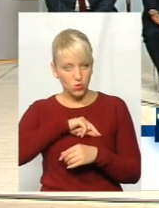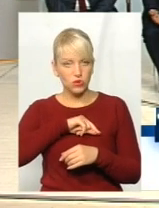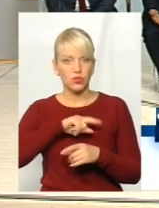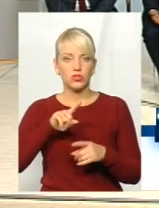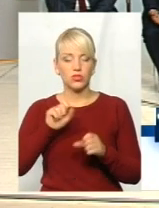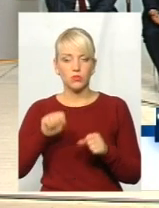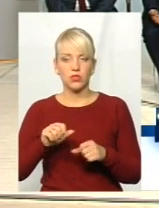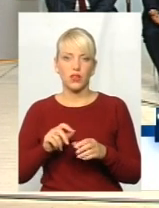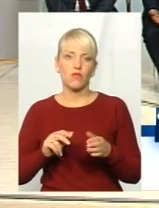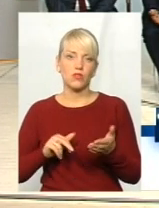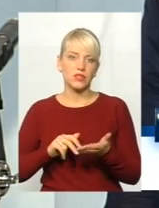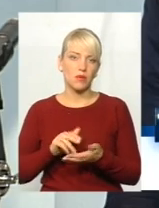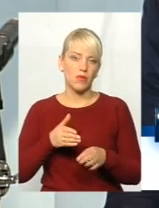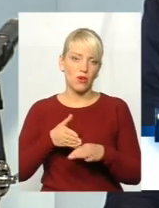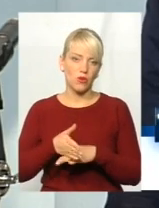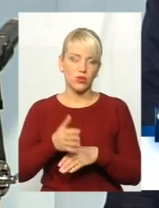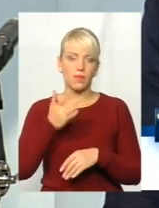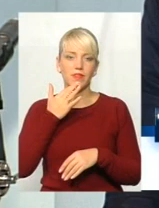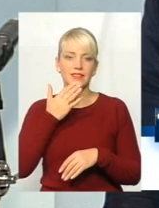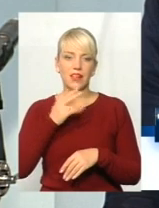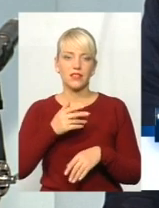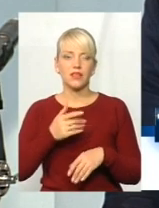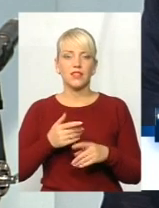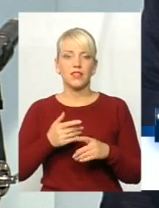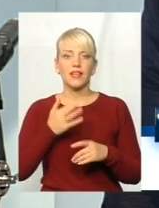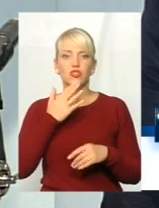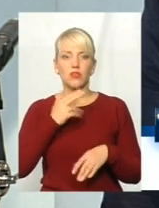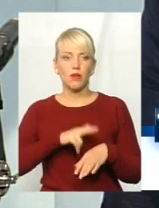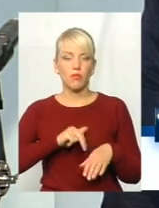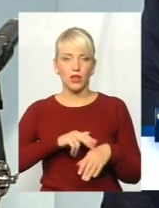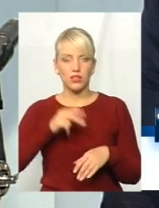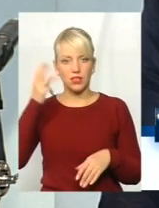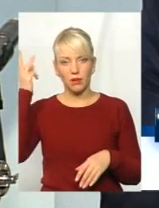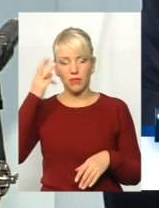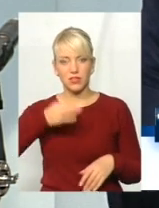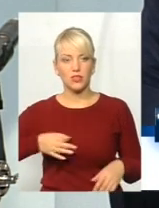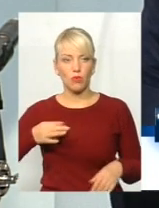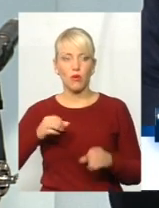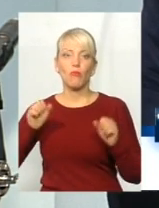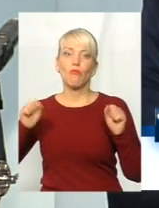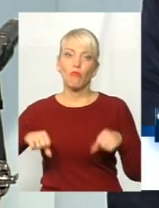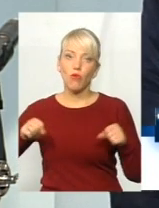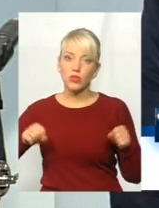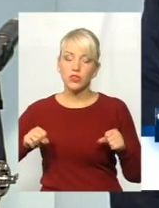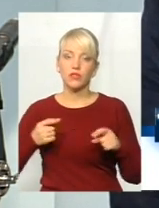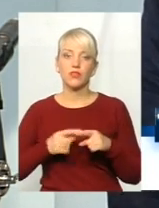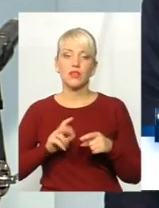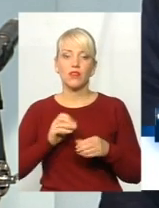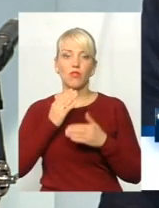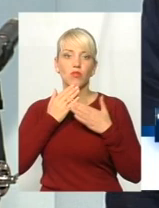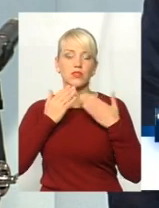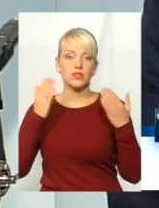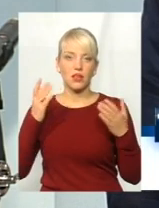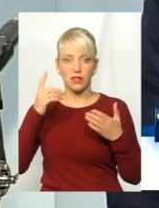приходом нового начальника Національної поліції Хмельницької області, можливо, це як остання надія,